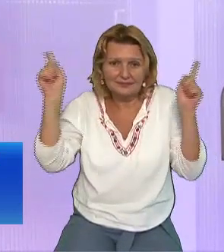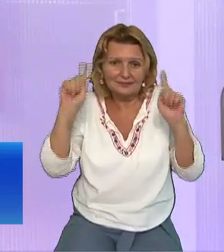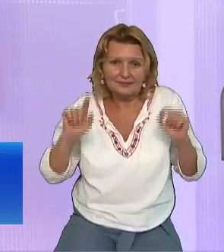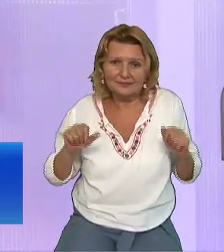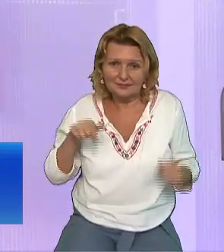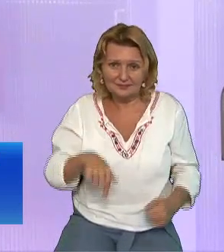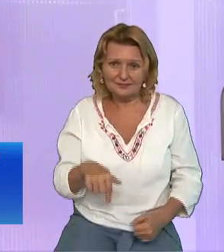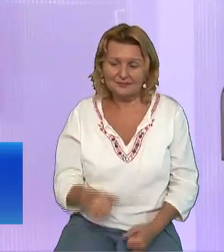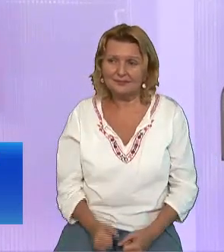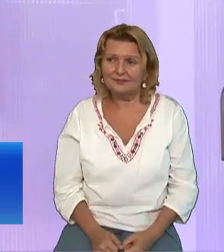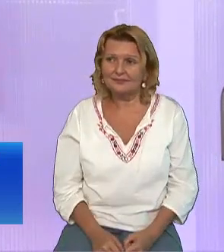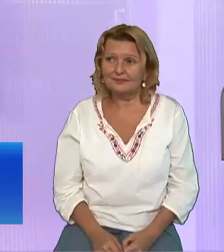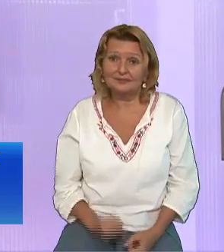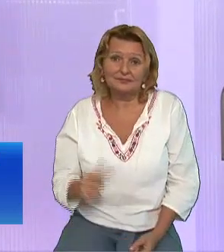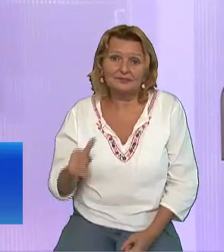Această întrebare ce?